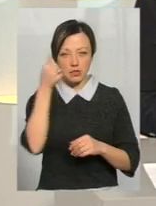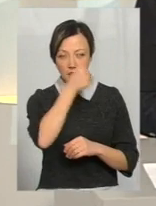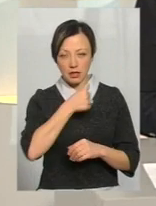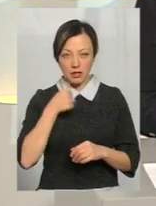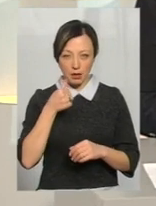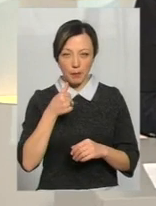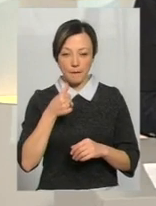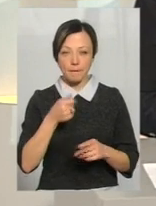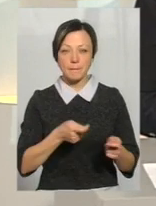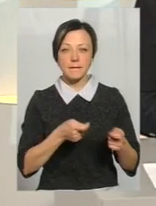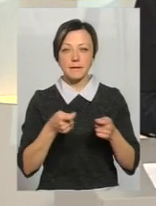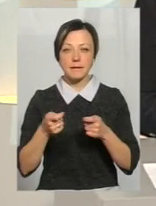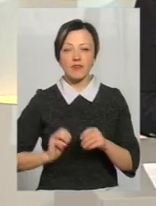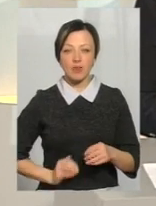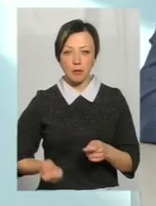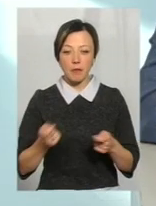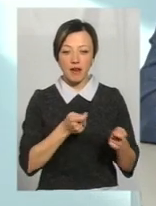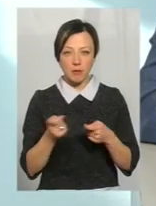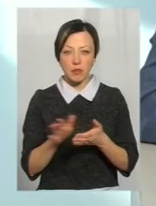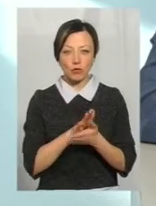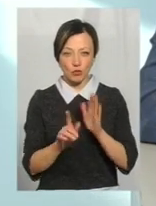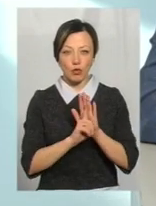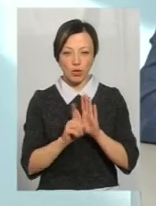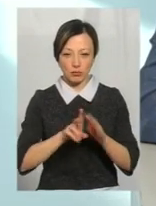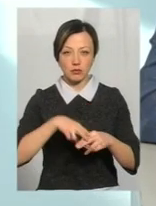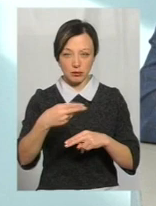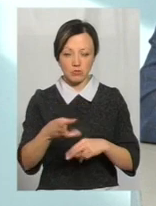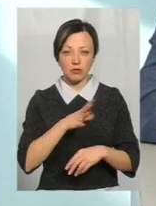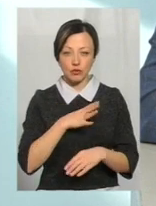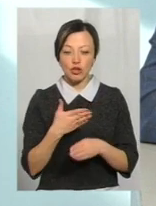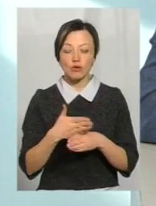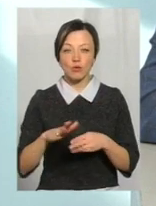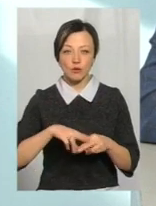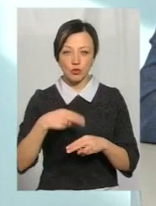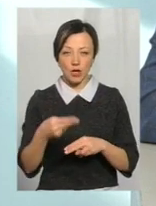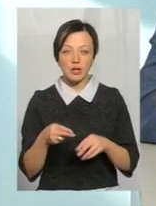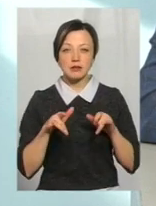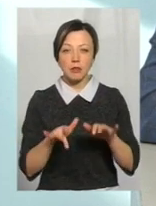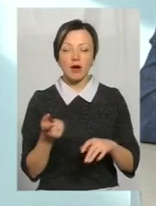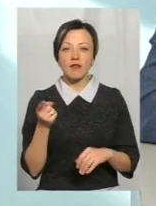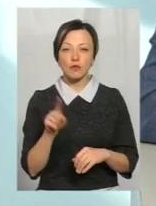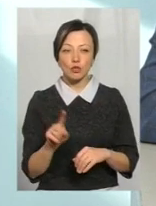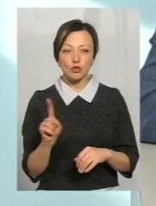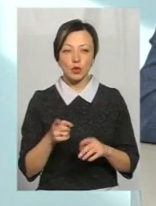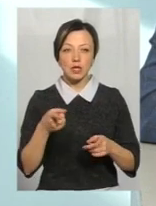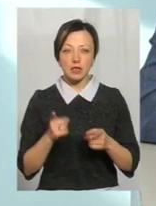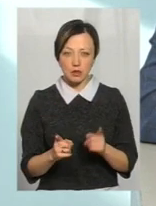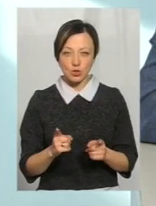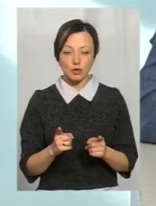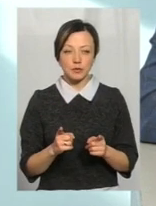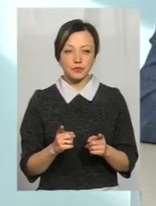пільговий приїзд було відшкодовано? Ну, пільговий приїзд був частково відшкодований. Річ в тому, що дійсно